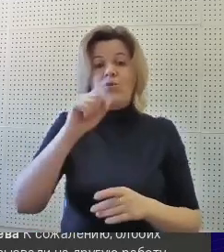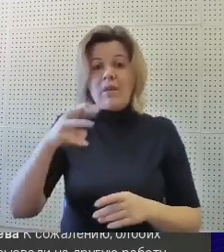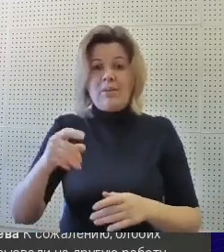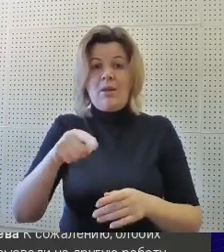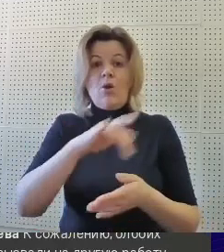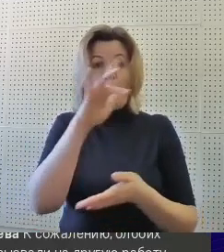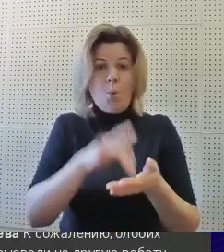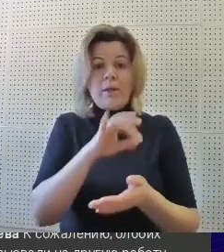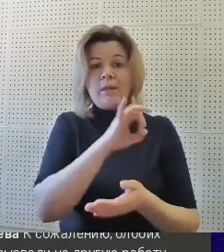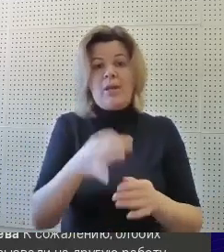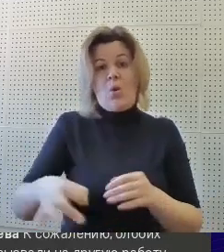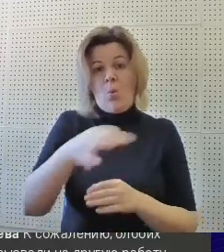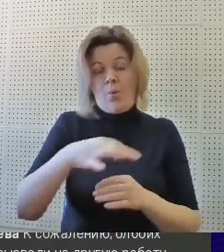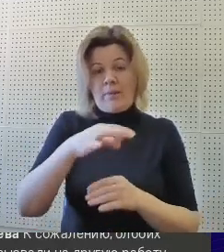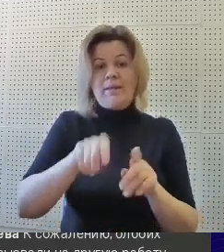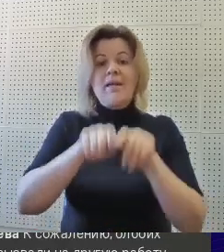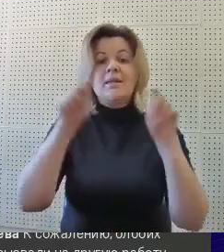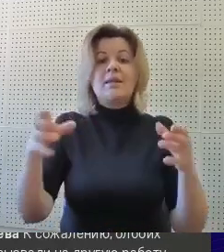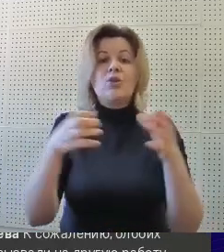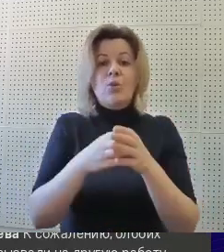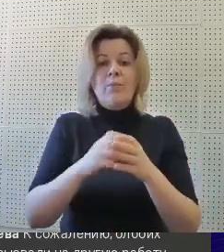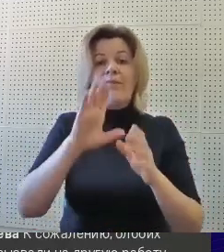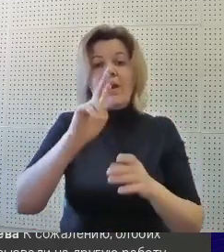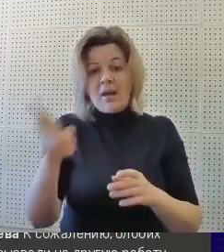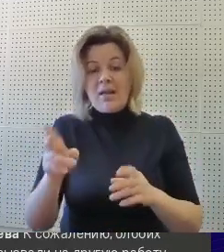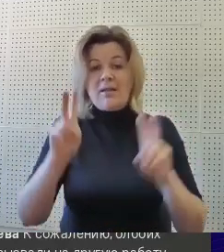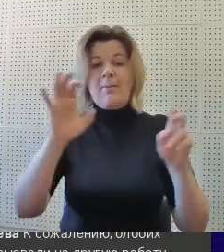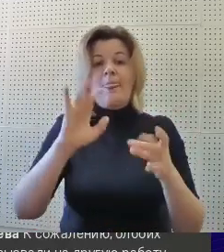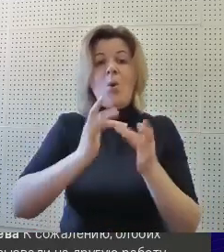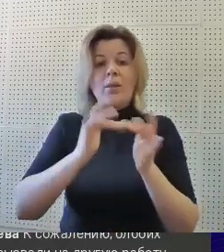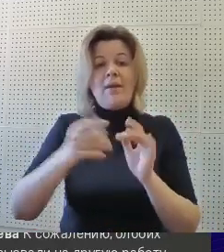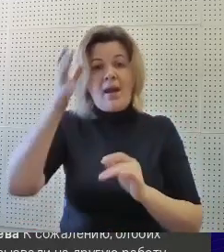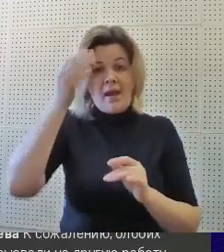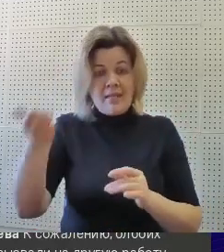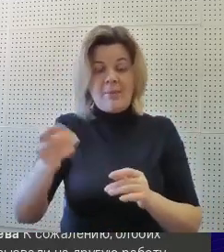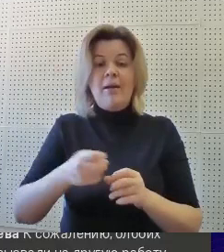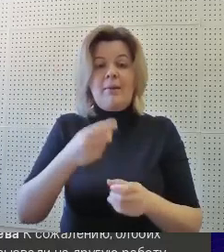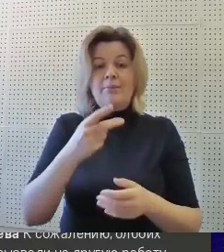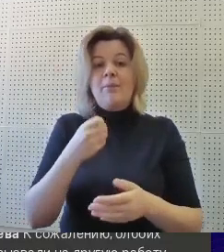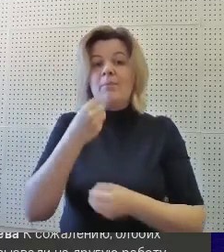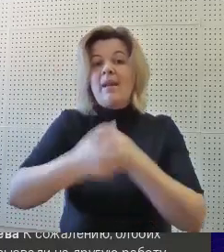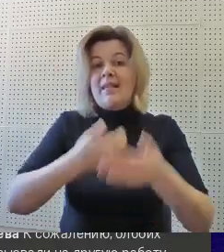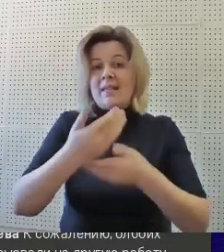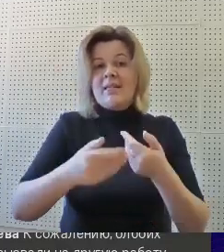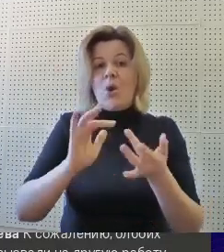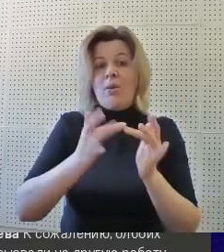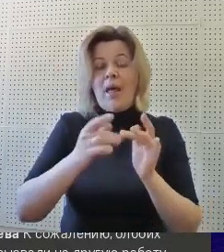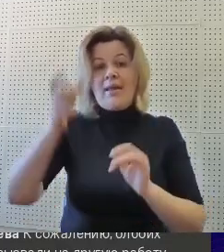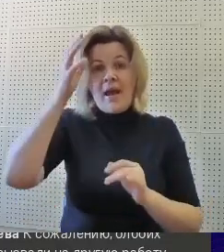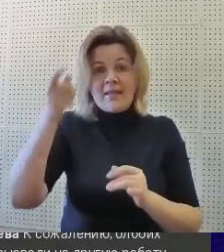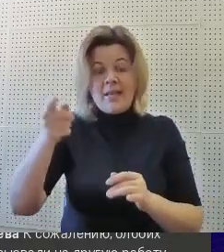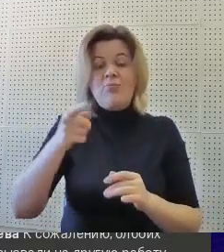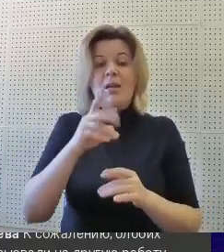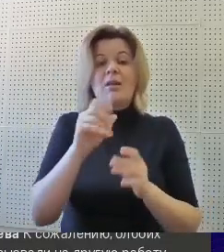города и области. Создание группы ВКонтакте онлайн-академии. Презентация онлайн-академии на